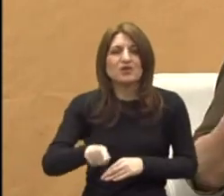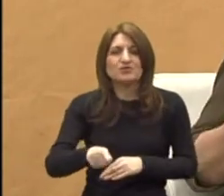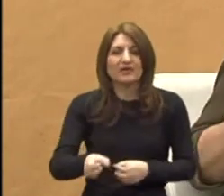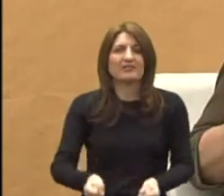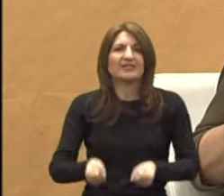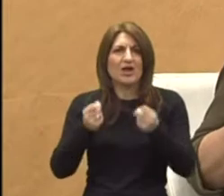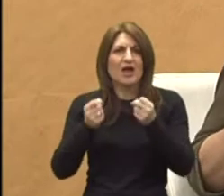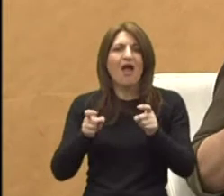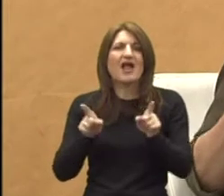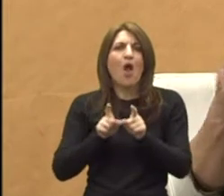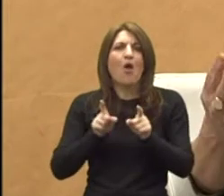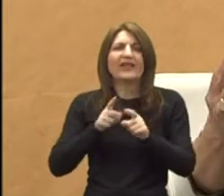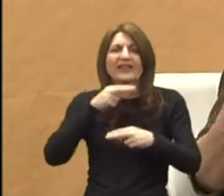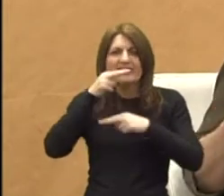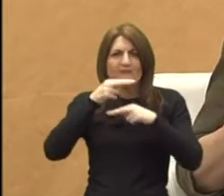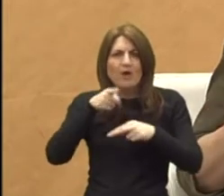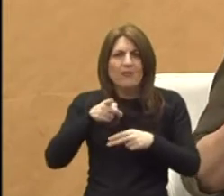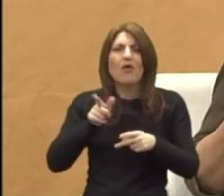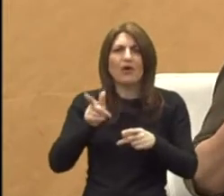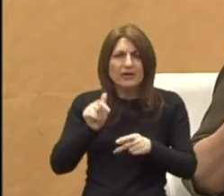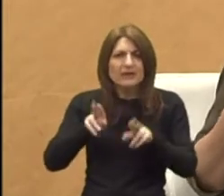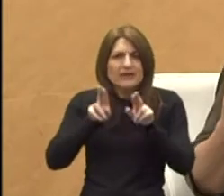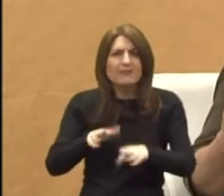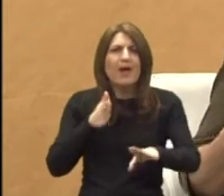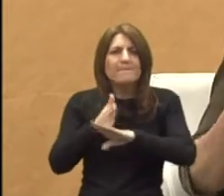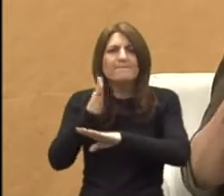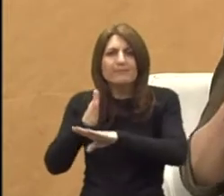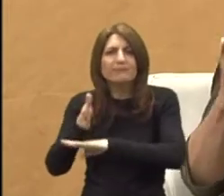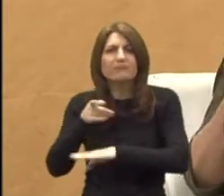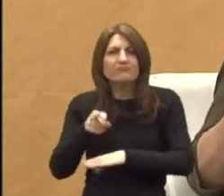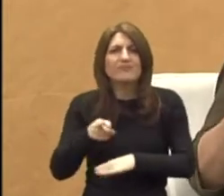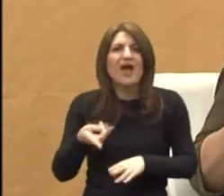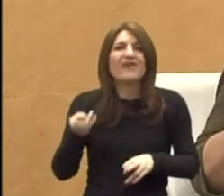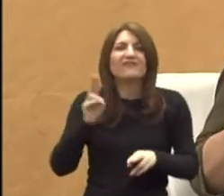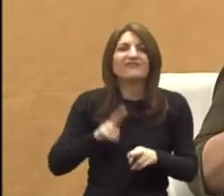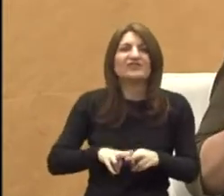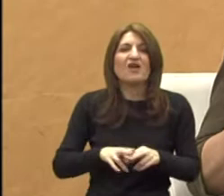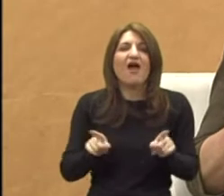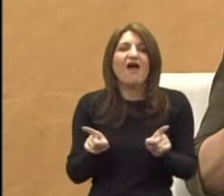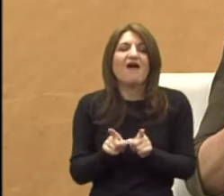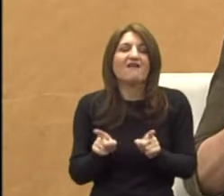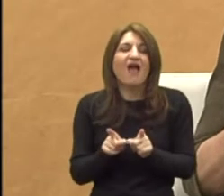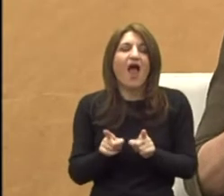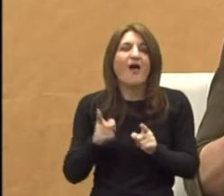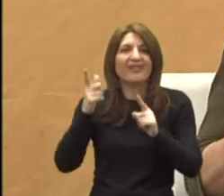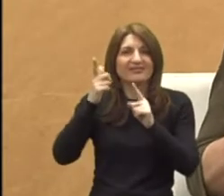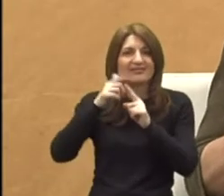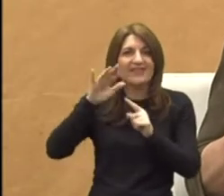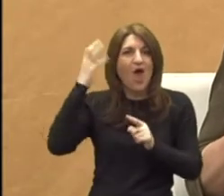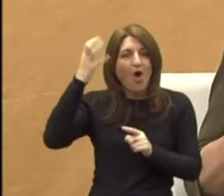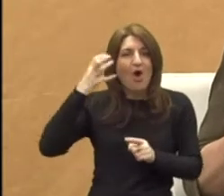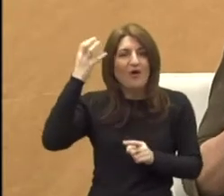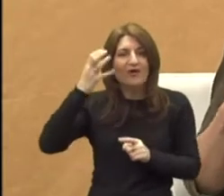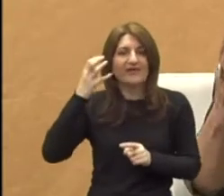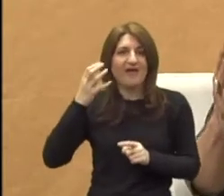Informativno, rekla bi da oni prolaze više informativno, više tako na nekakvom teorijskom